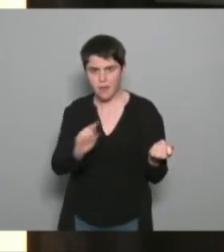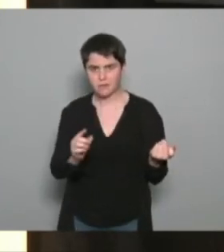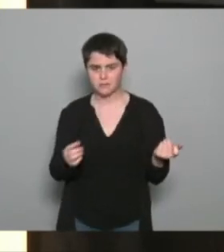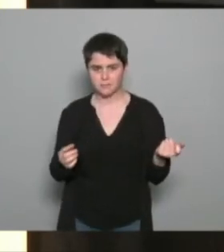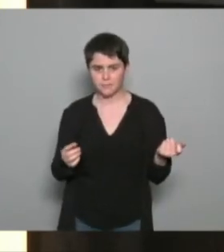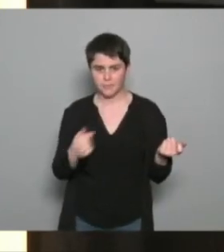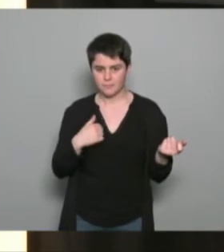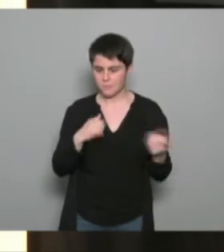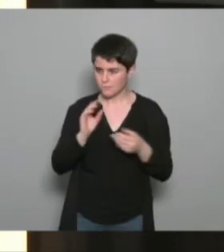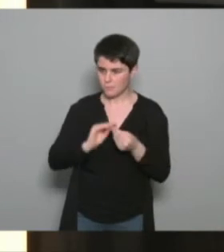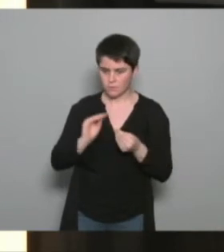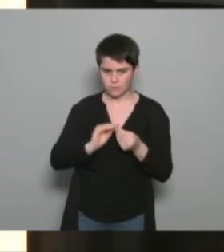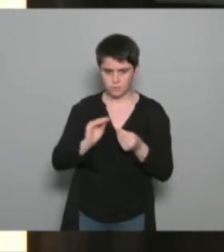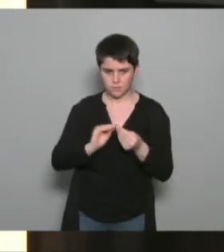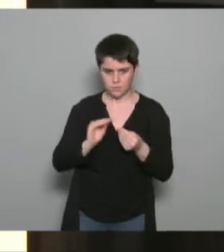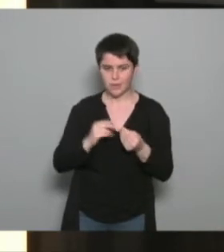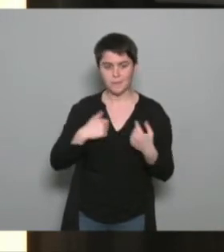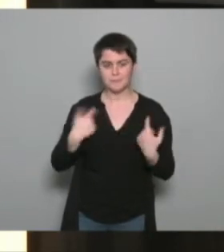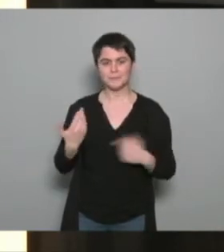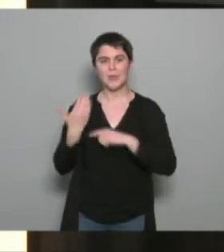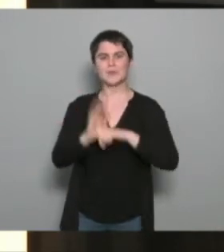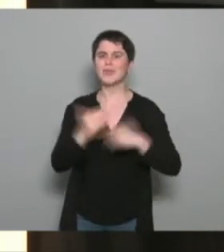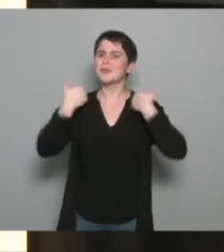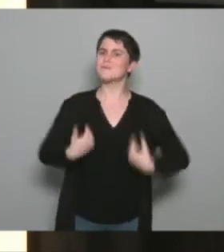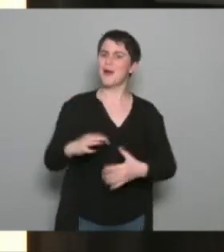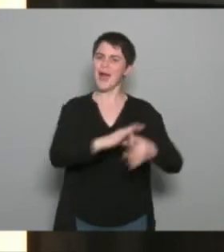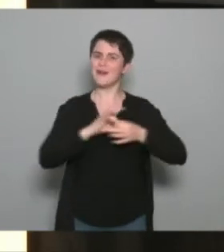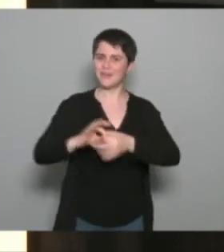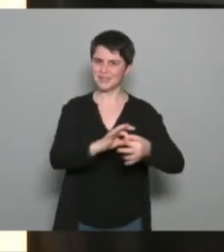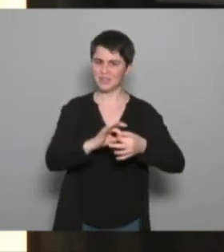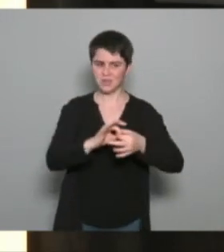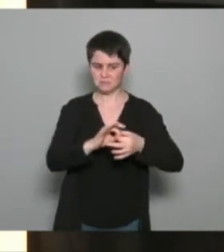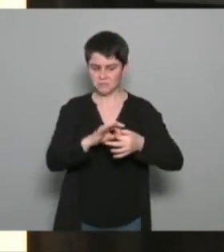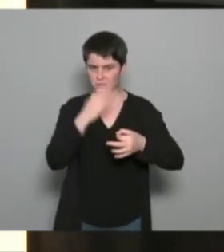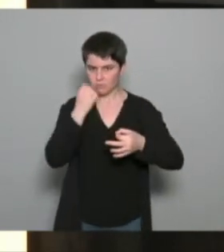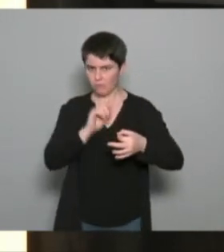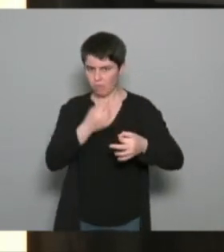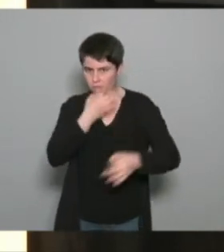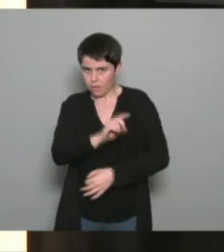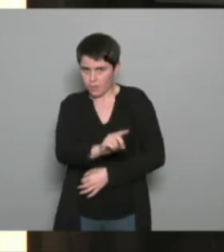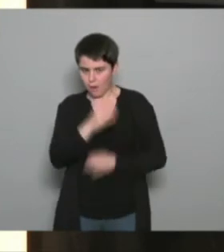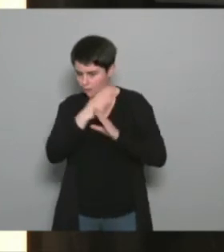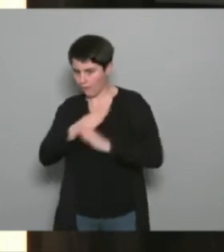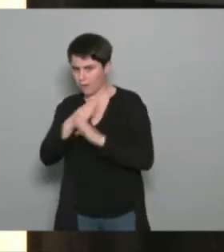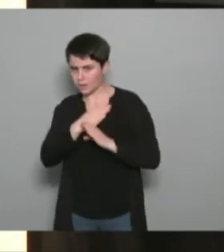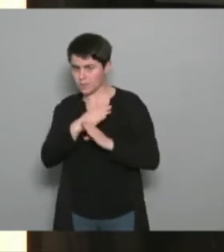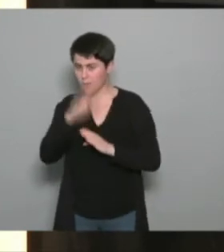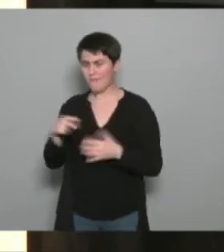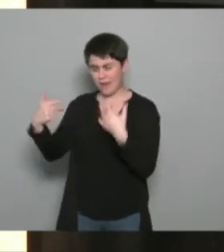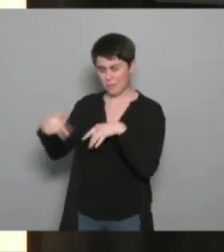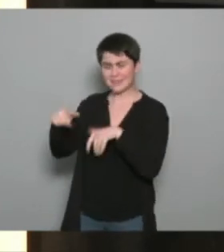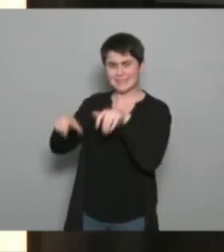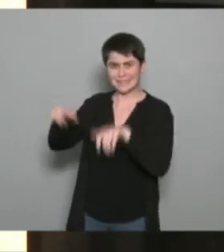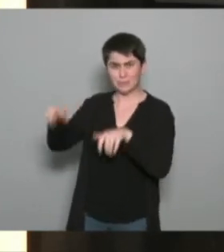j'hésitais à dire en me présentant ouais je suis coordinateur mais en fait je n pas le seul à être comme ça on était 18 sur les 18 on était